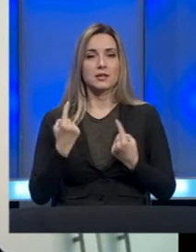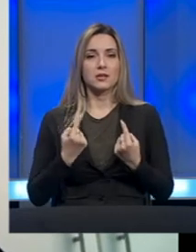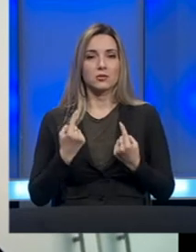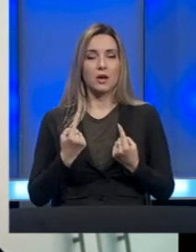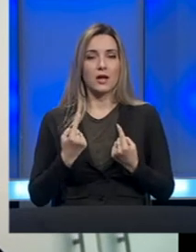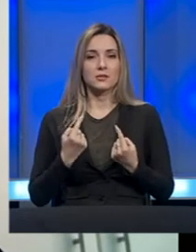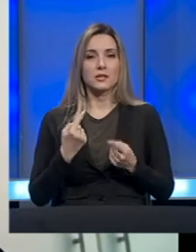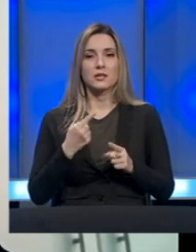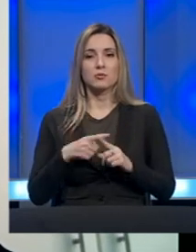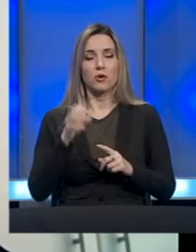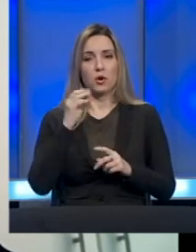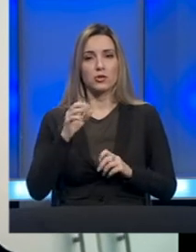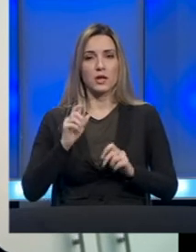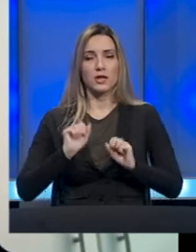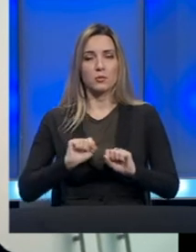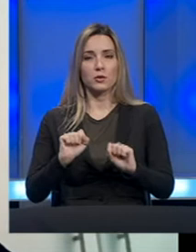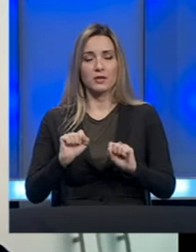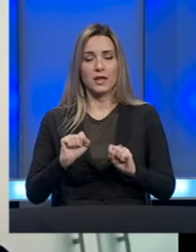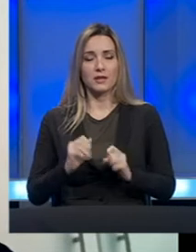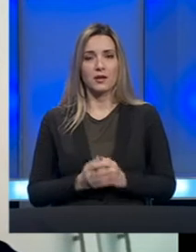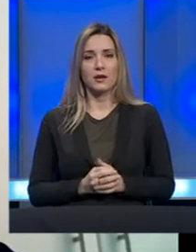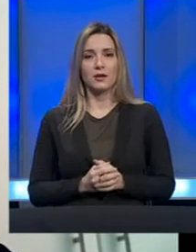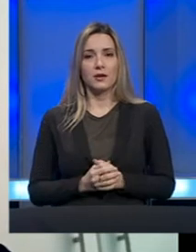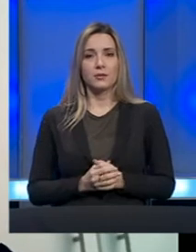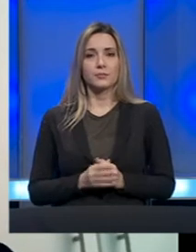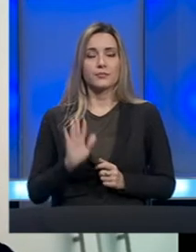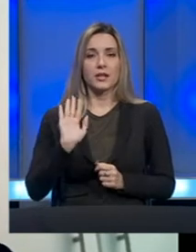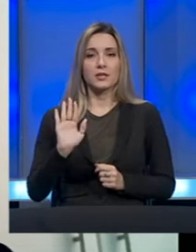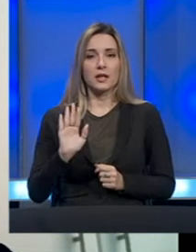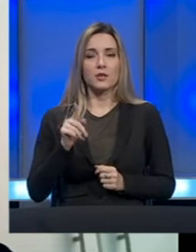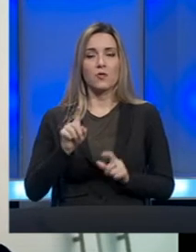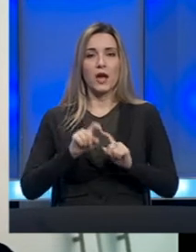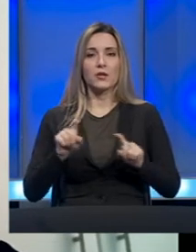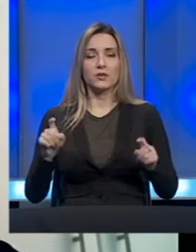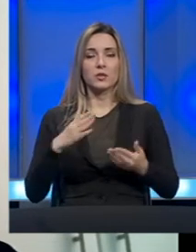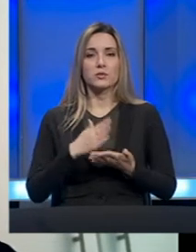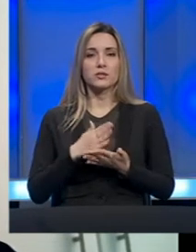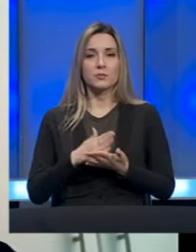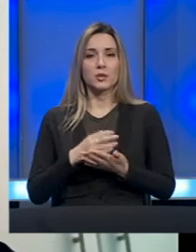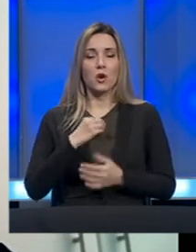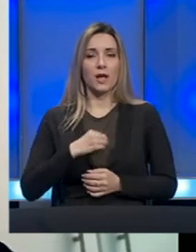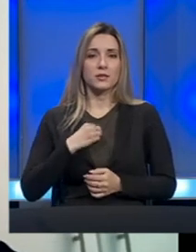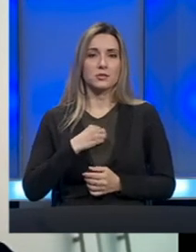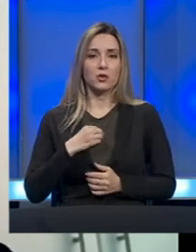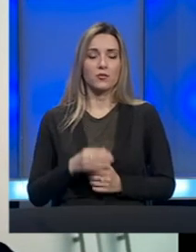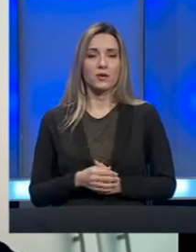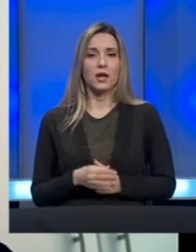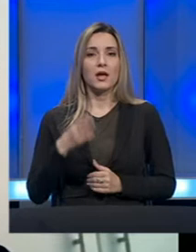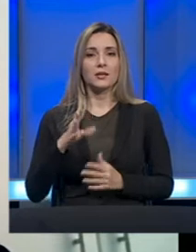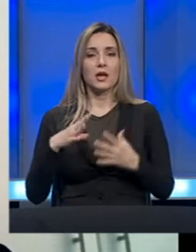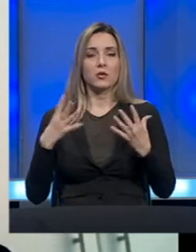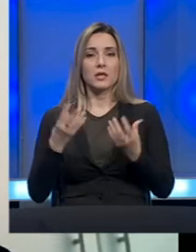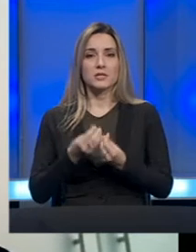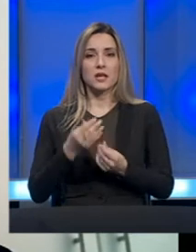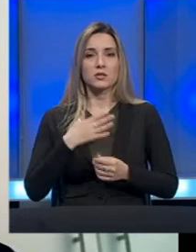imuniteta, imunokompromitovana, i da bi za njih ovaj virus bio katastrofa. Tako da zajedno sa